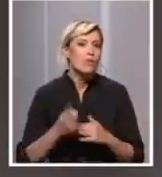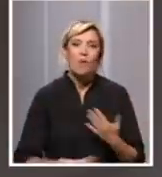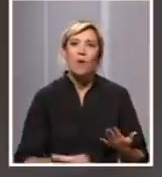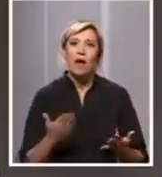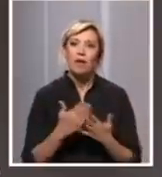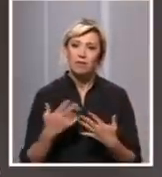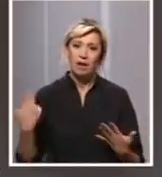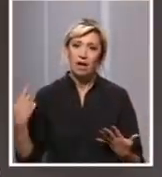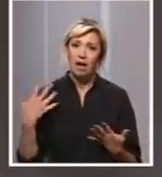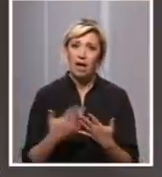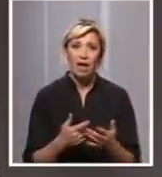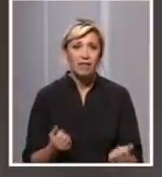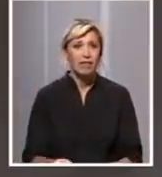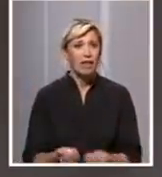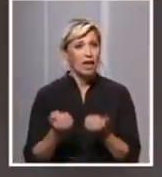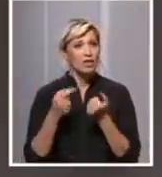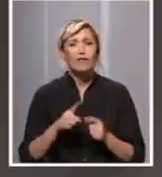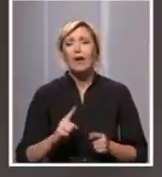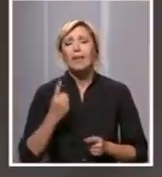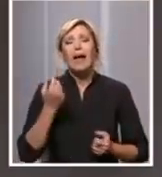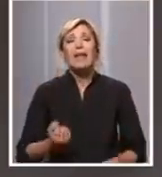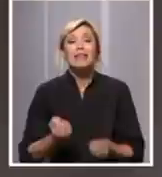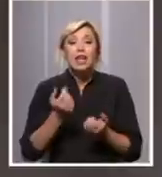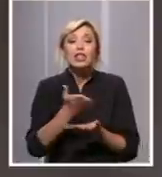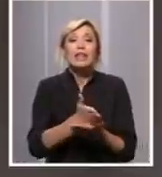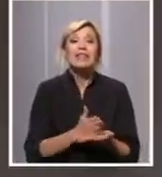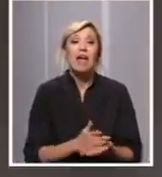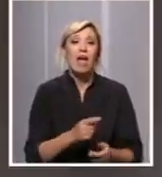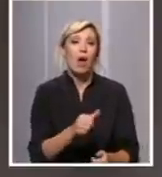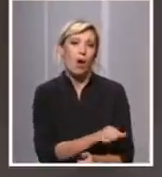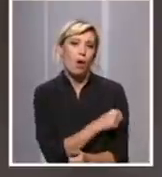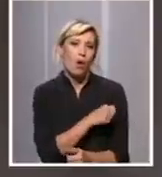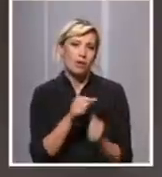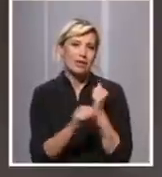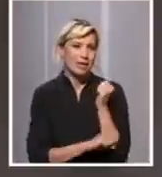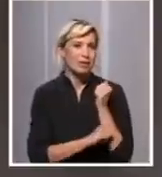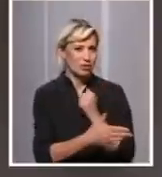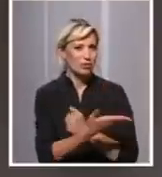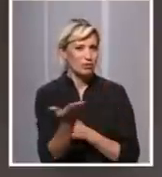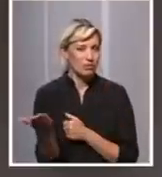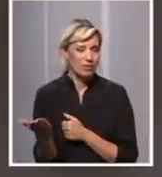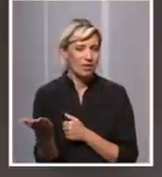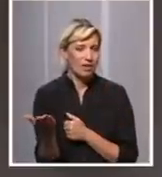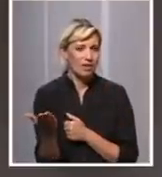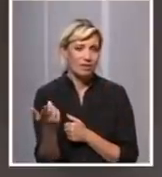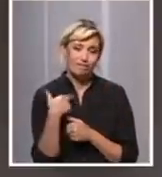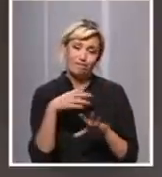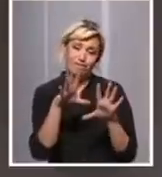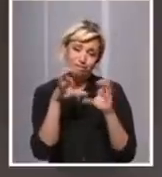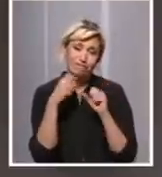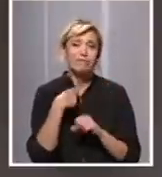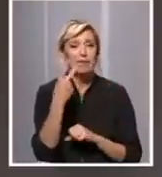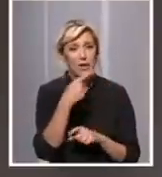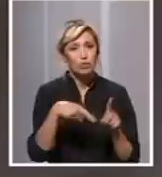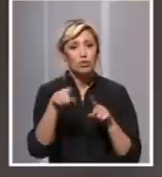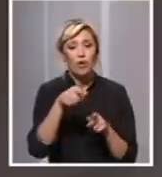tešku godinu pred sobom. Ovo je najteži deo godine za naše studente i ja ih razumem da im je ovaj